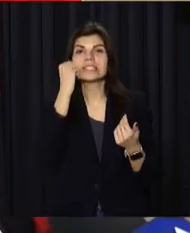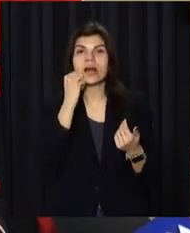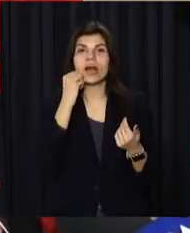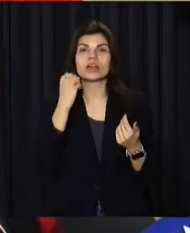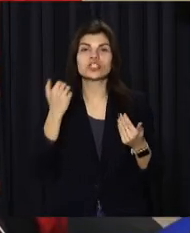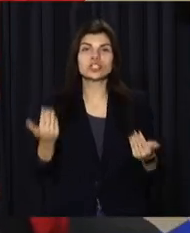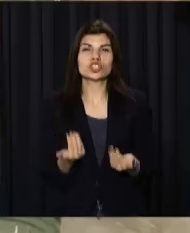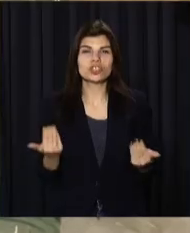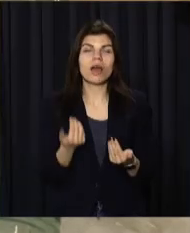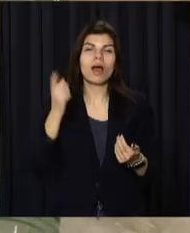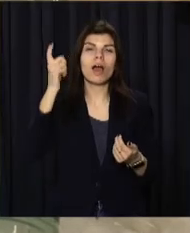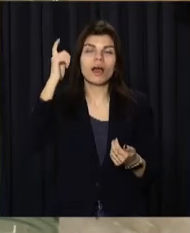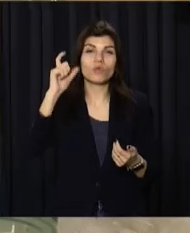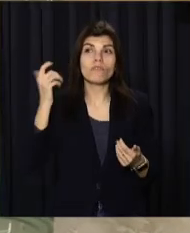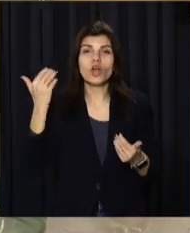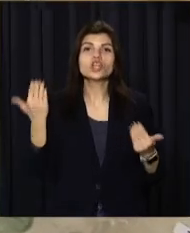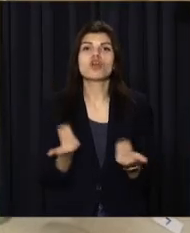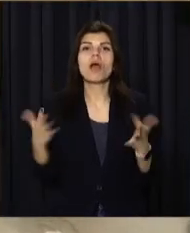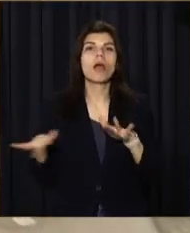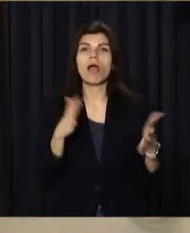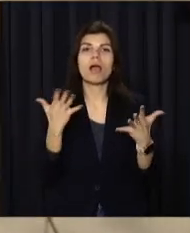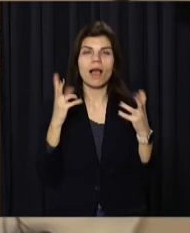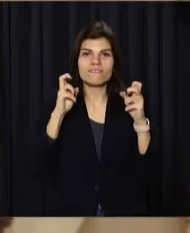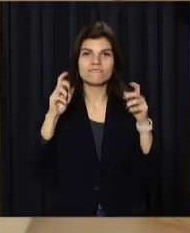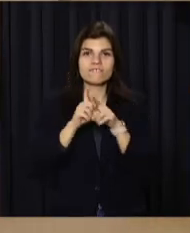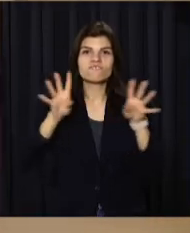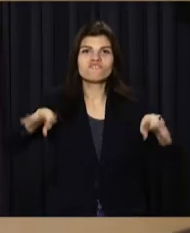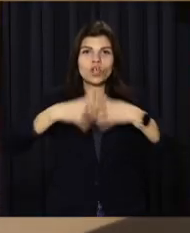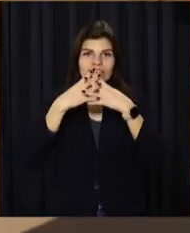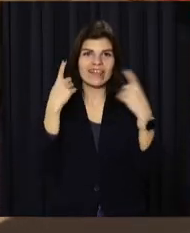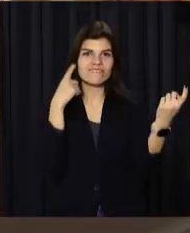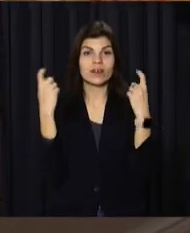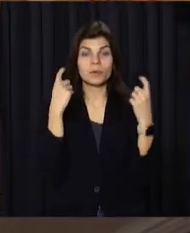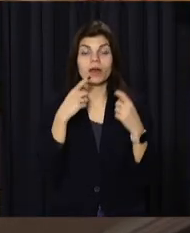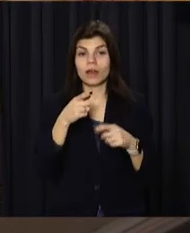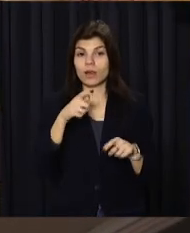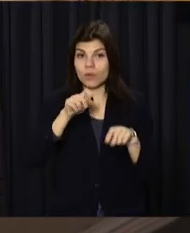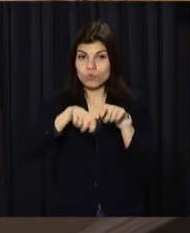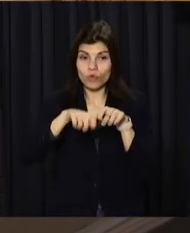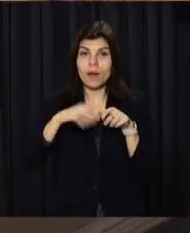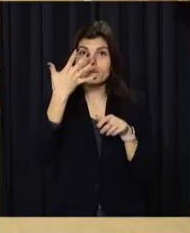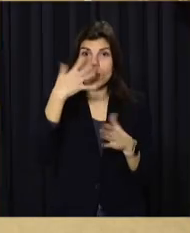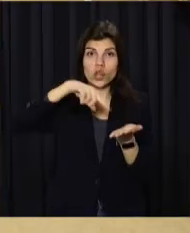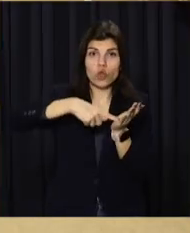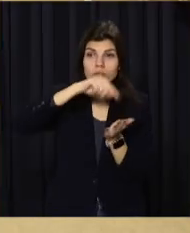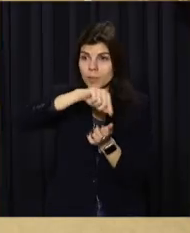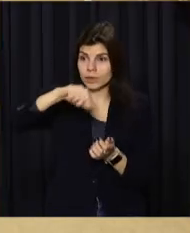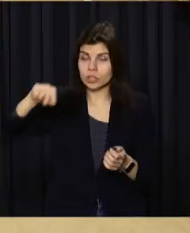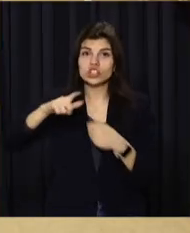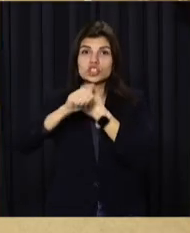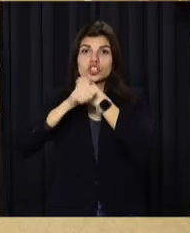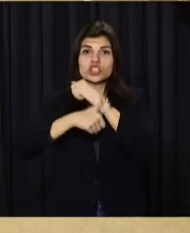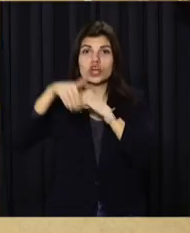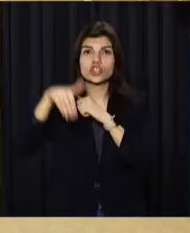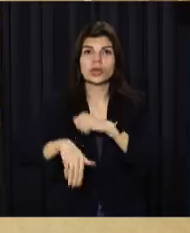страдавних людей. Під час розкопок у 2021 році археологи працювали на п'яти об'єктах, обстежили 16